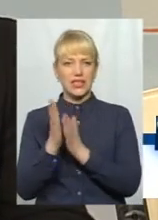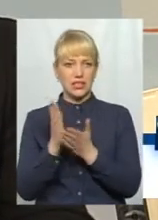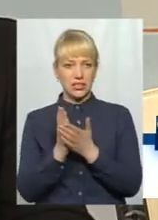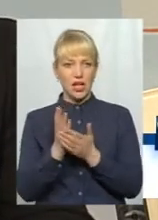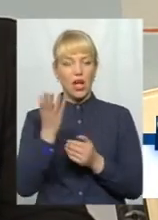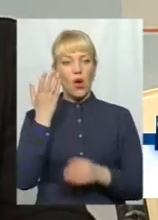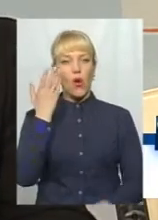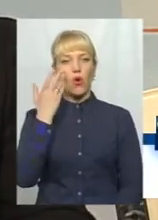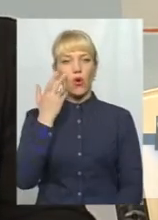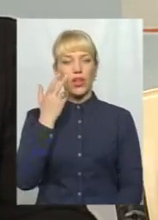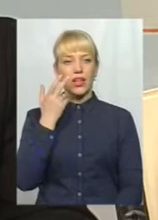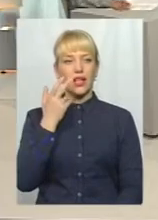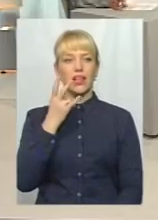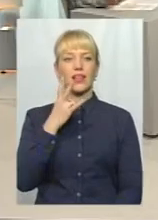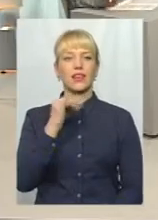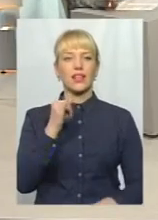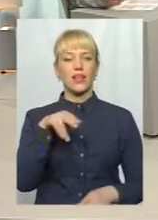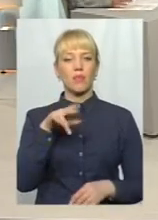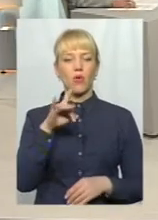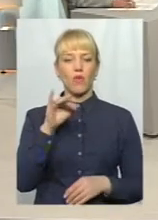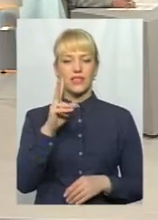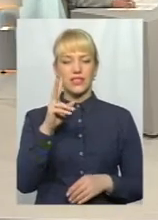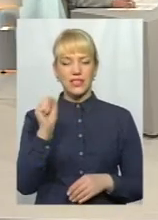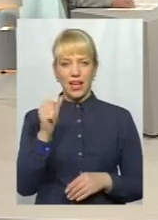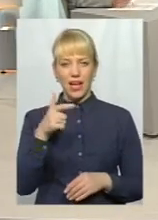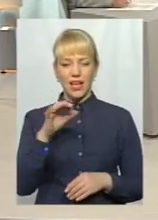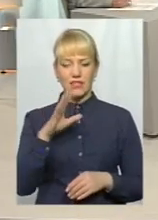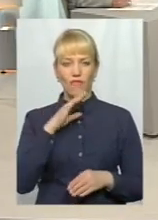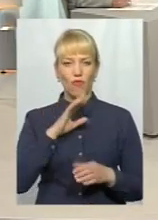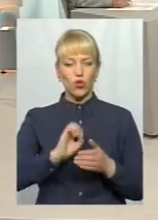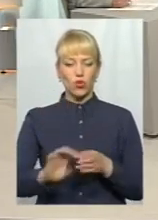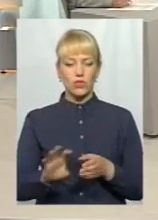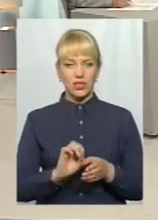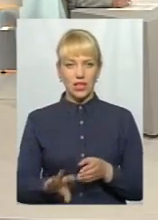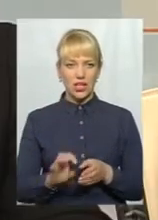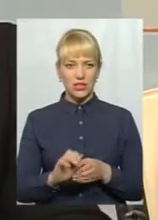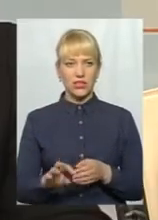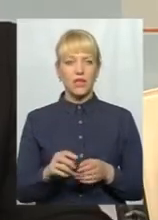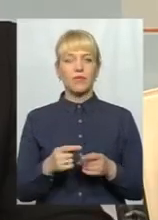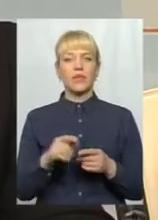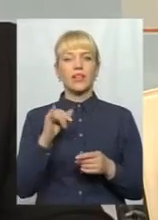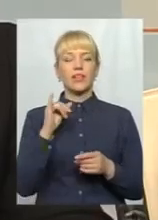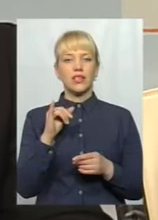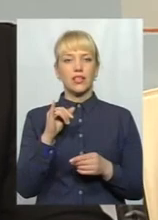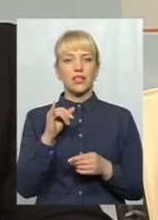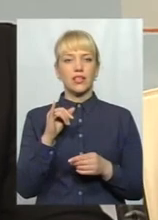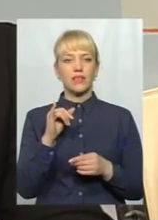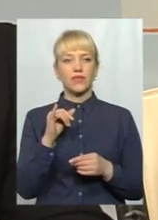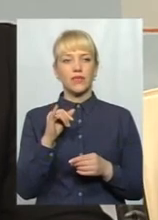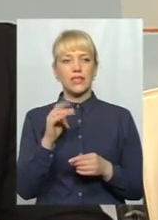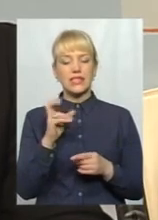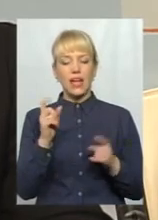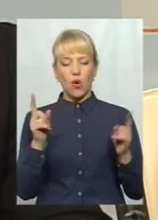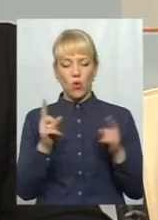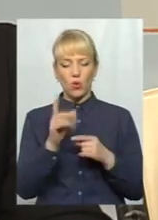здійснюються попуски, тобто, скидається за дуже